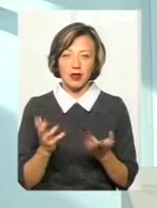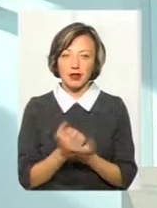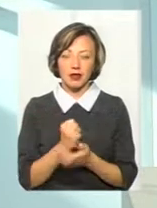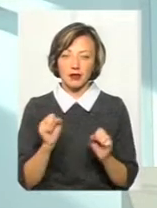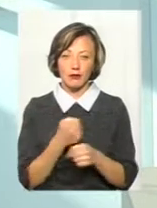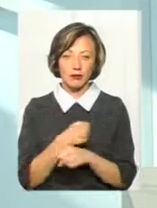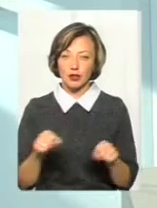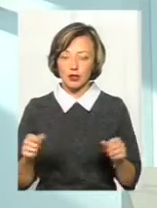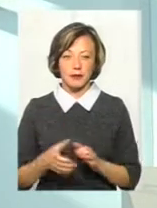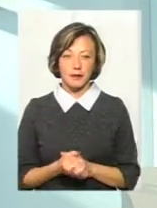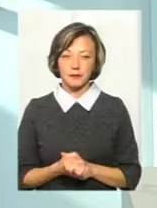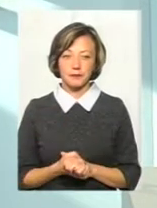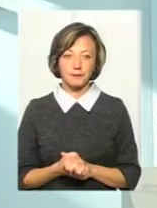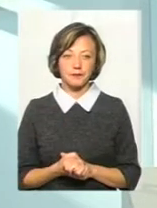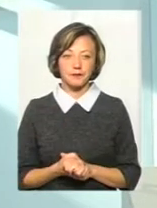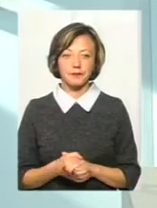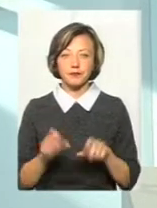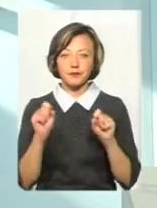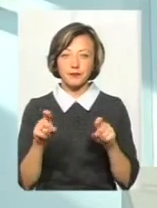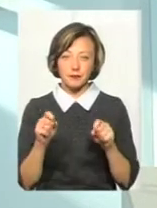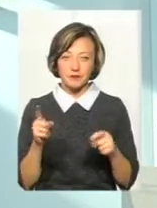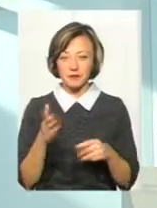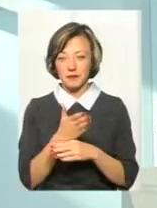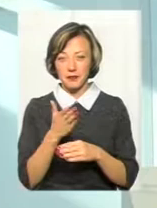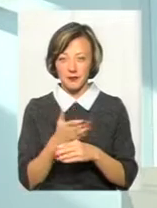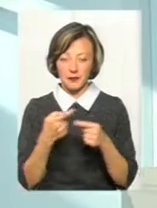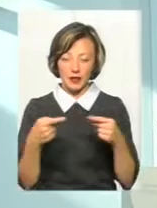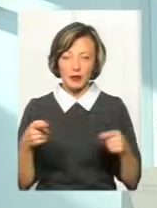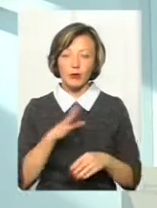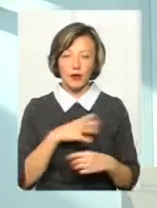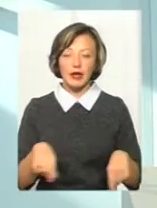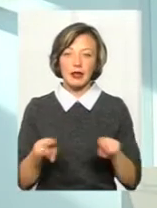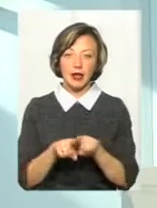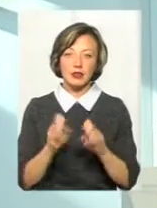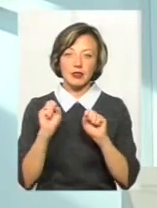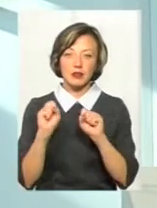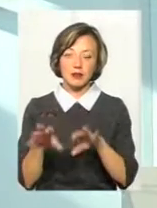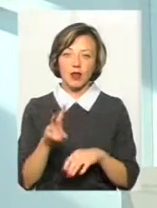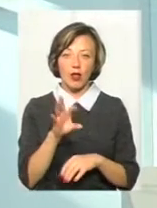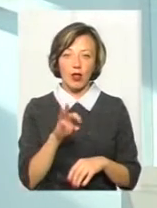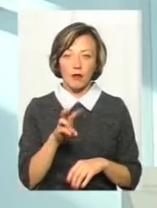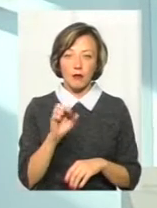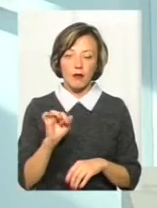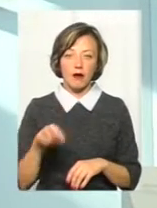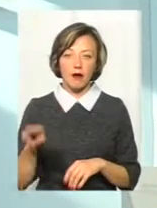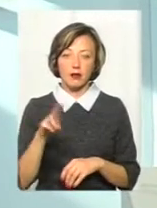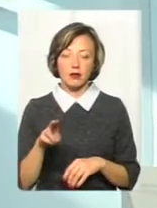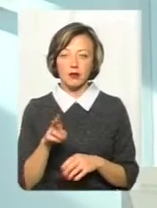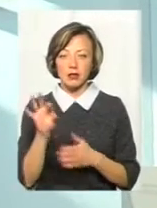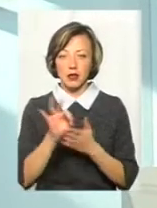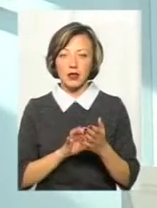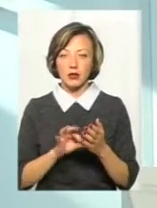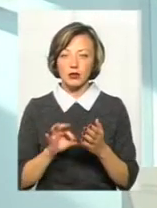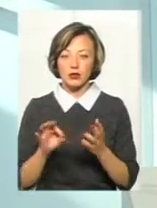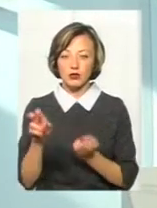Тобто гроші практично ніяк не можна? Ювелірні вироби. Буває таке, що здають там ломбарди. Ми зразу шукаємо